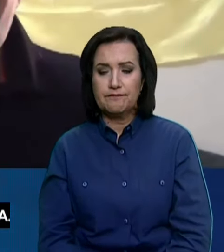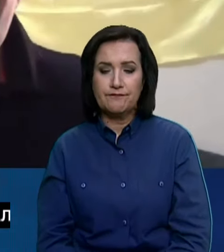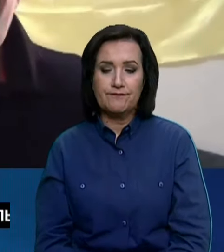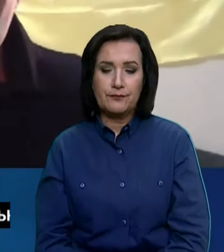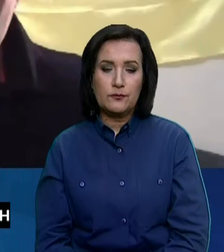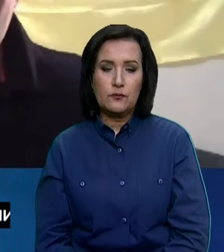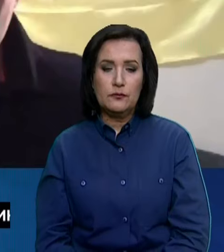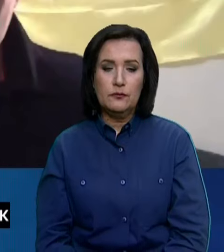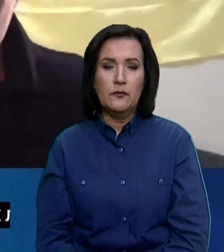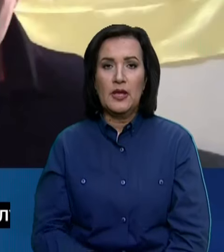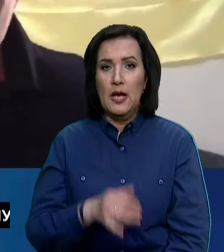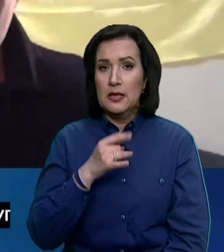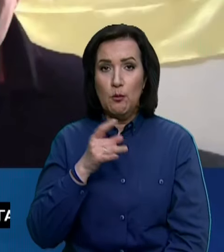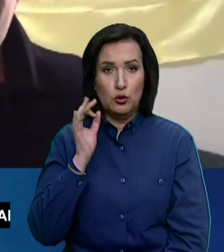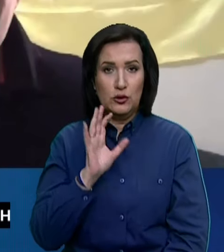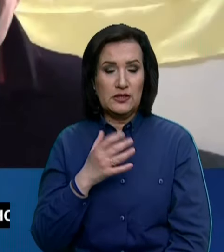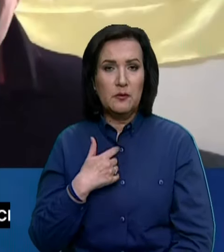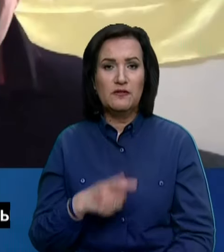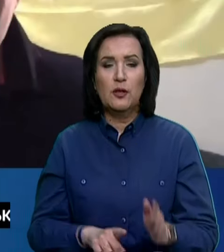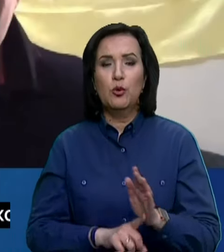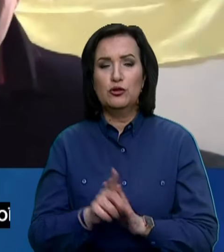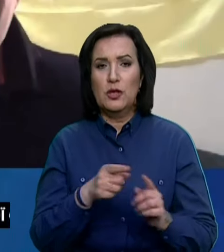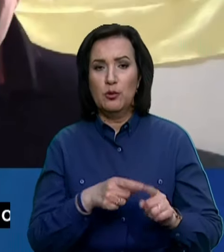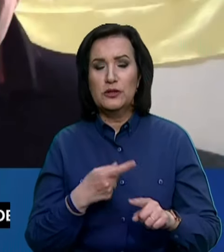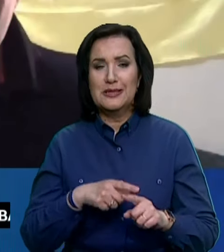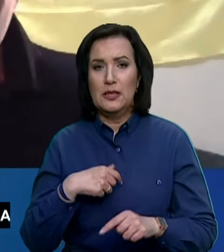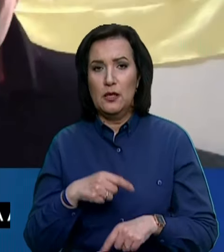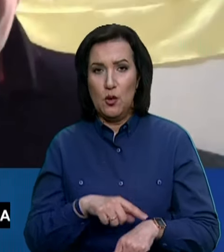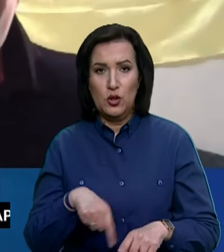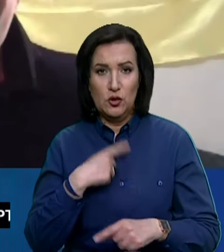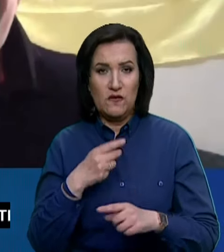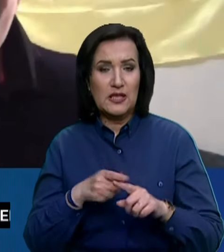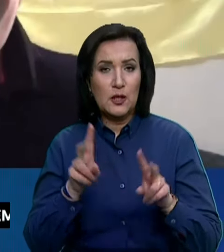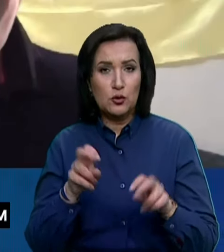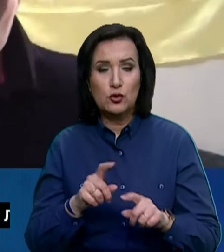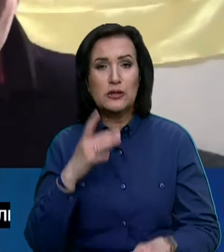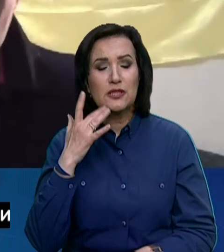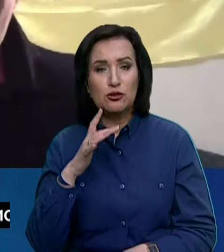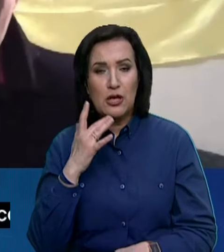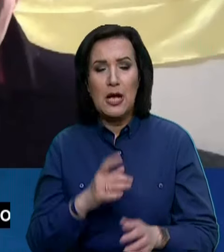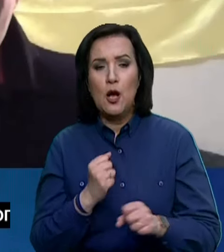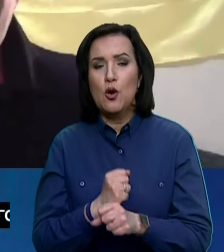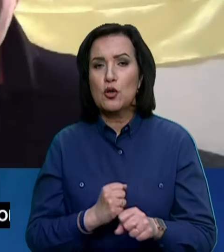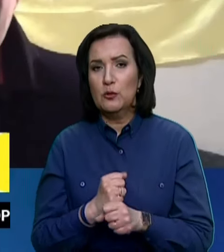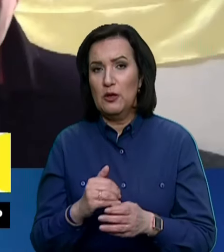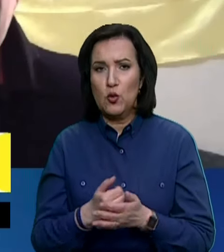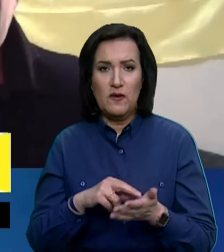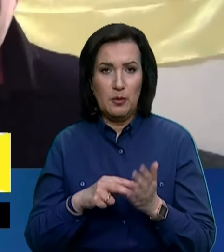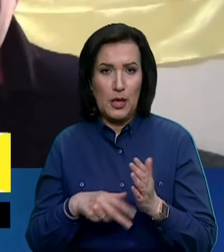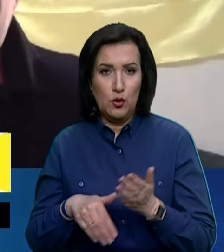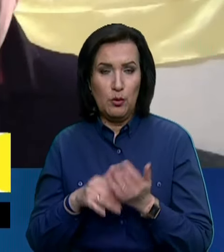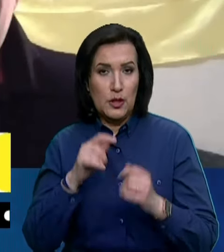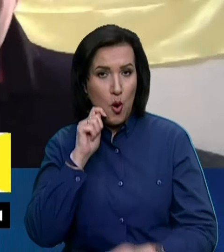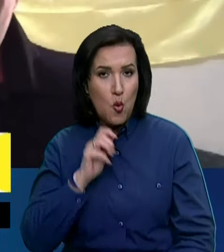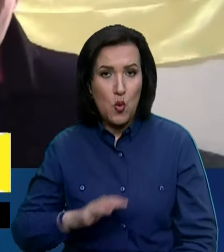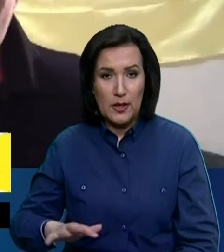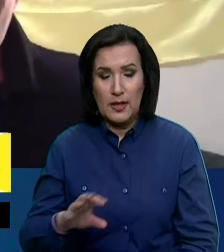Пане Андрію, тут не можу не згадати, ми вже починали протягом цієї години говорити на цю тему, що США розробляють новий план допомоги для